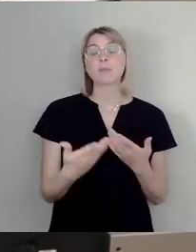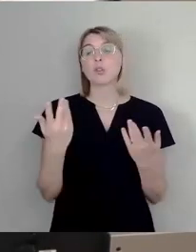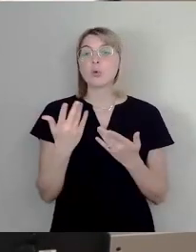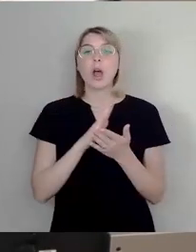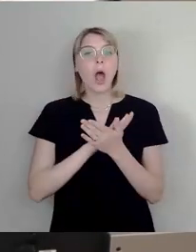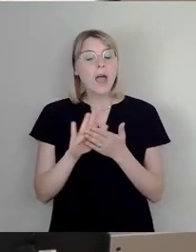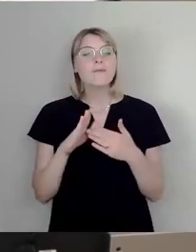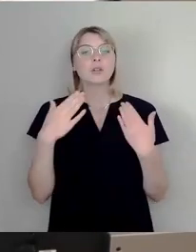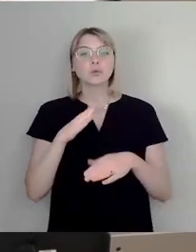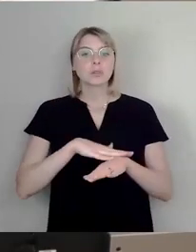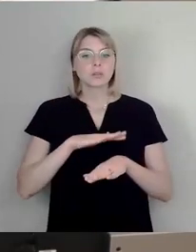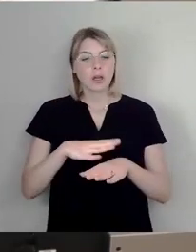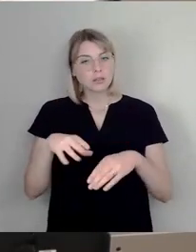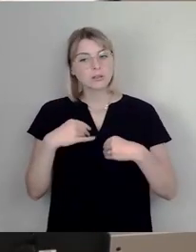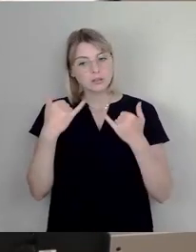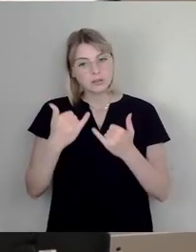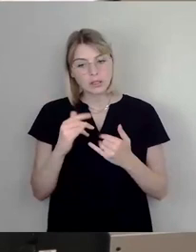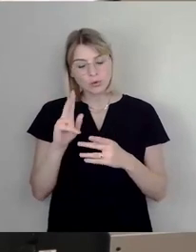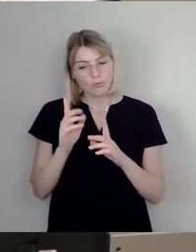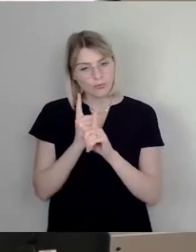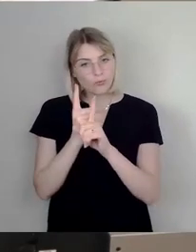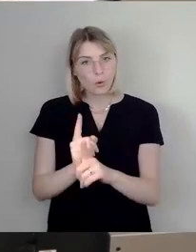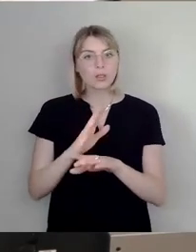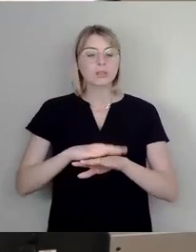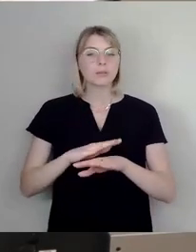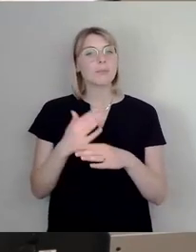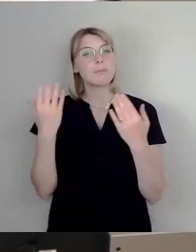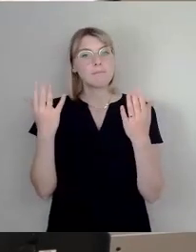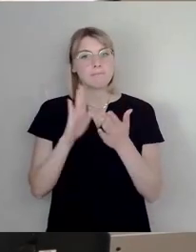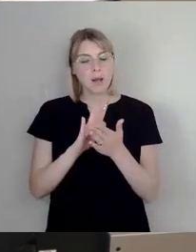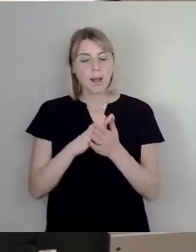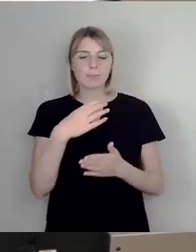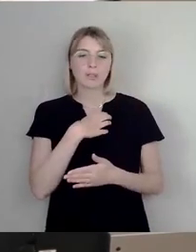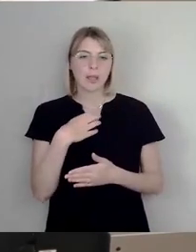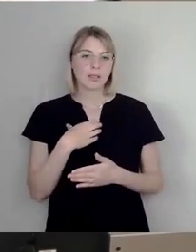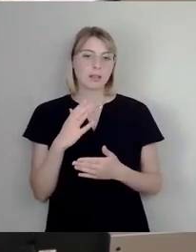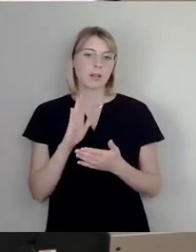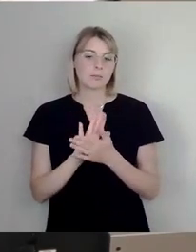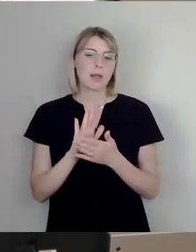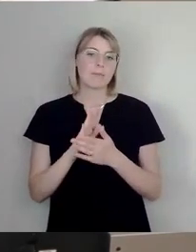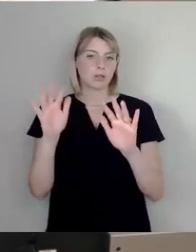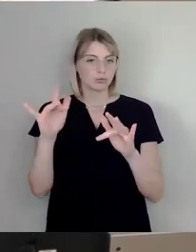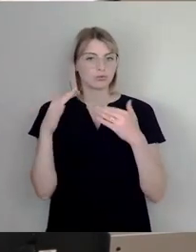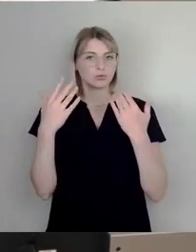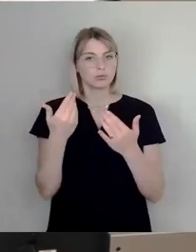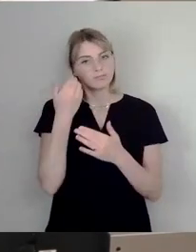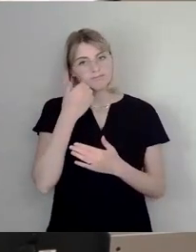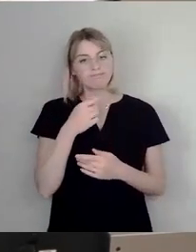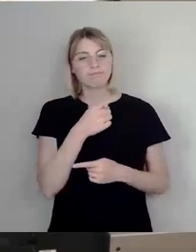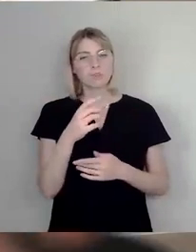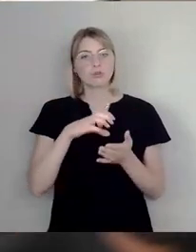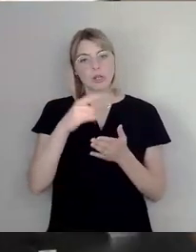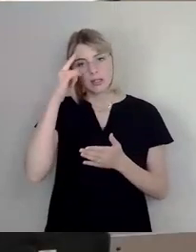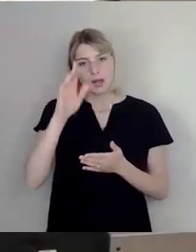dass diese Stadt tatsächlich auch attraktiv bleibt. Und ich hoffe, dass der Stadtrat diesen Weg dann auch tatsächlich geht. Vielen Dank noch mal für die Zusammenarbeit.